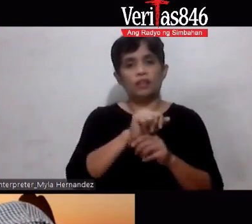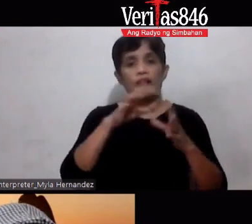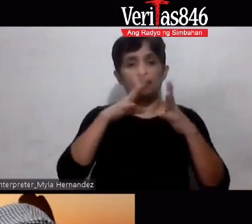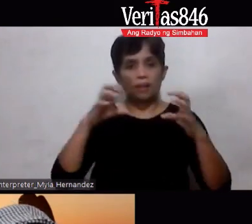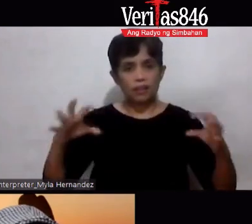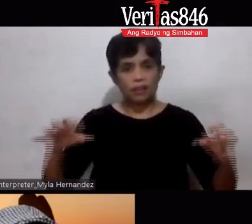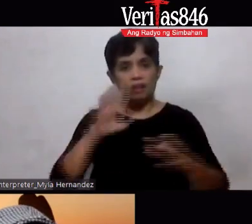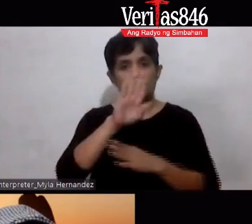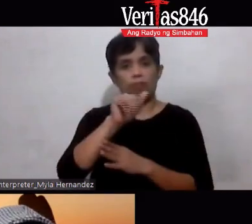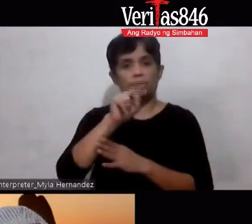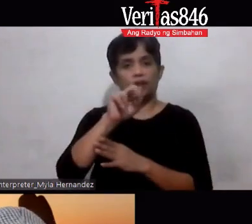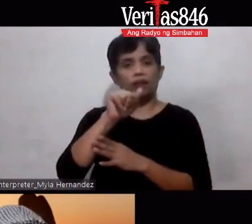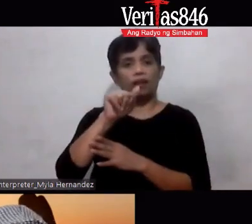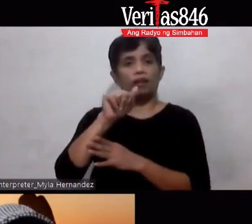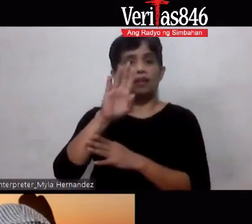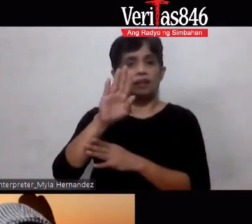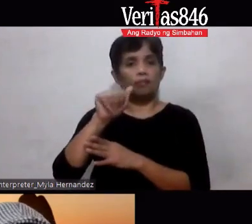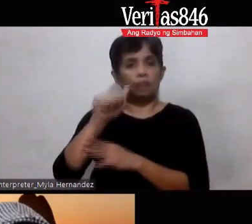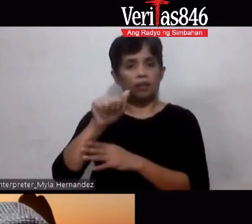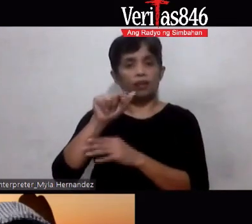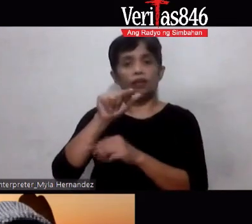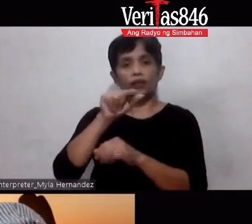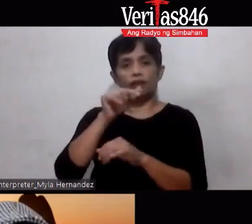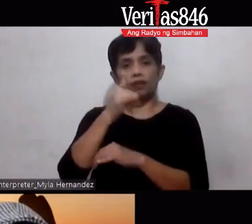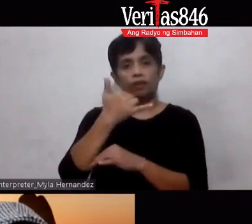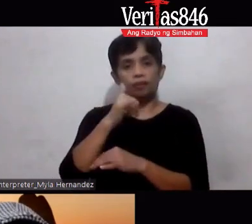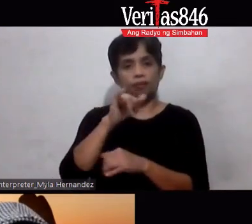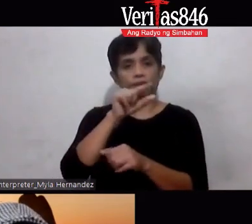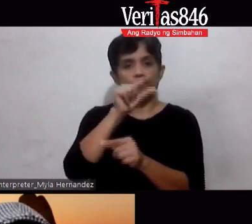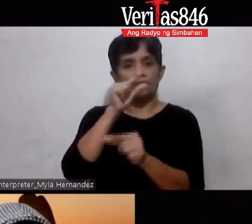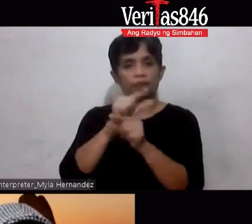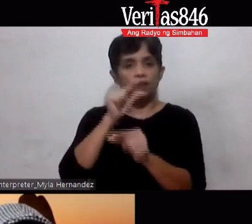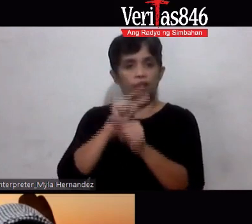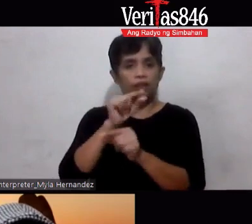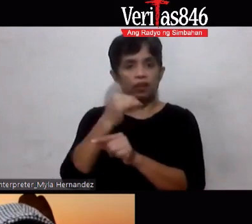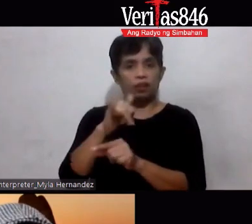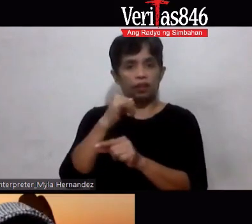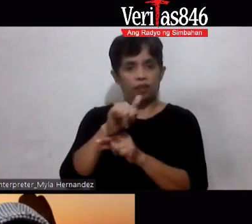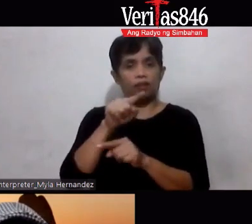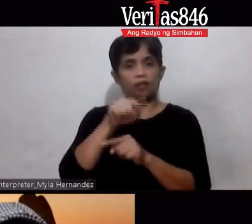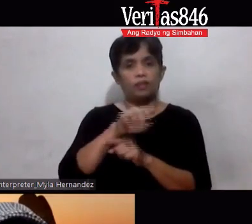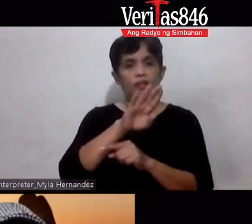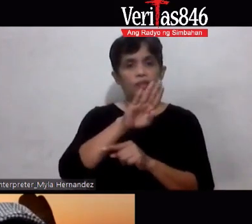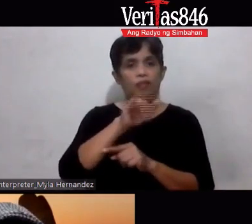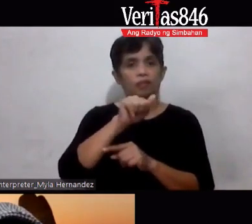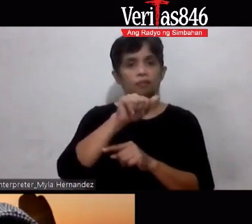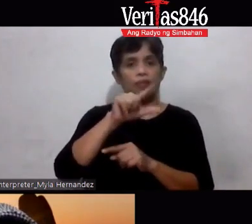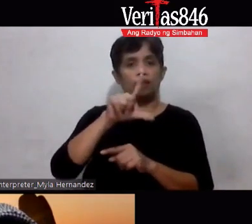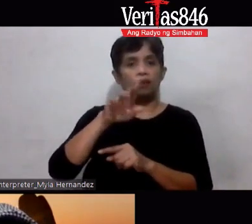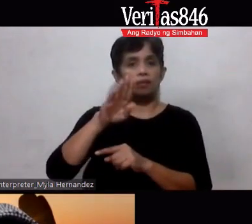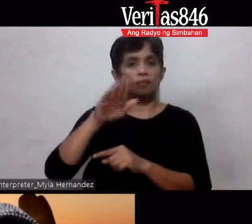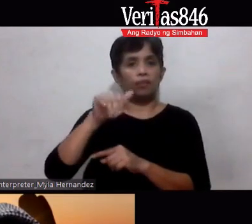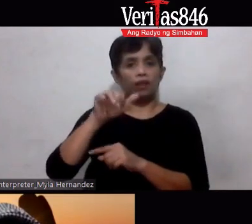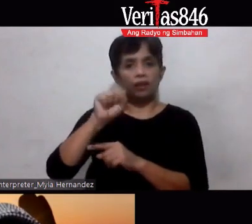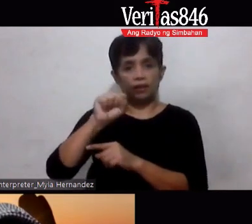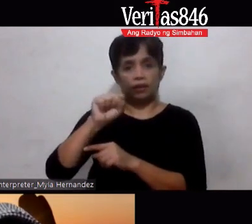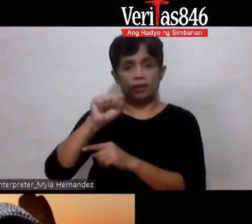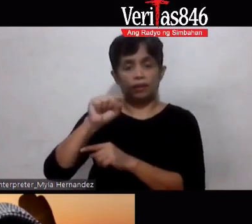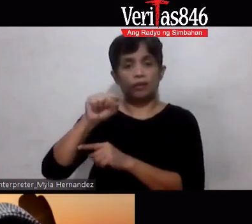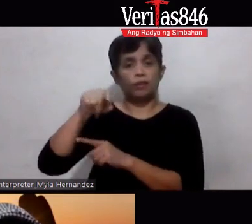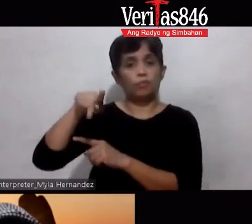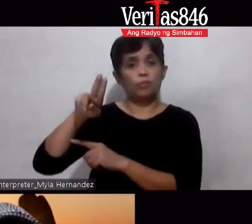Yung Kung ano-ano pa Balbas pusa Sambong Lahat yan ay Ukol sa Mga